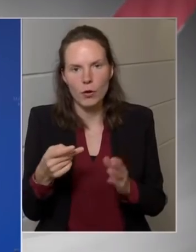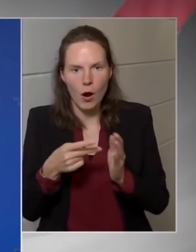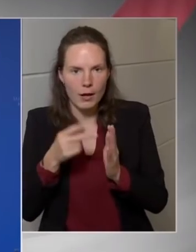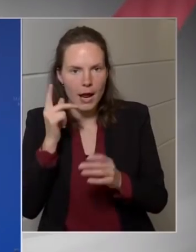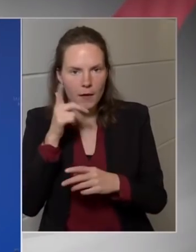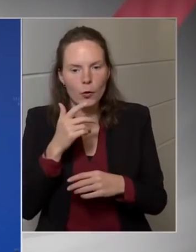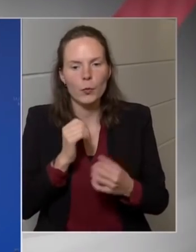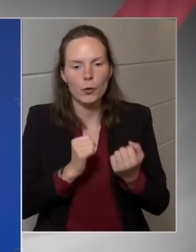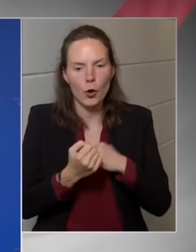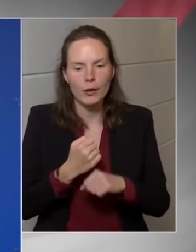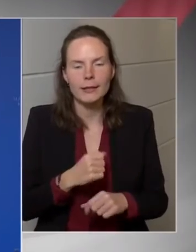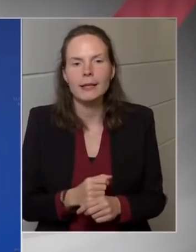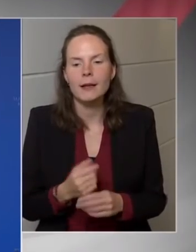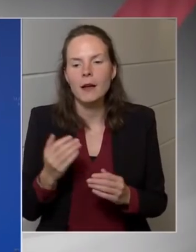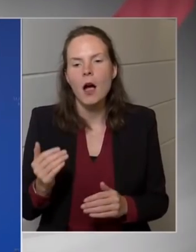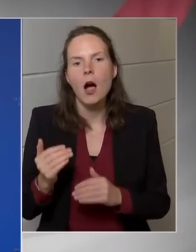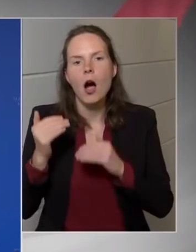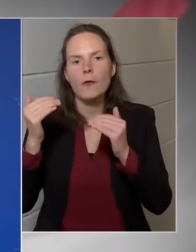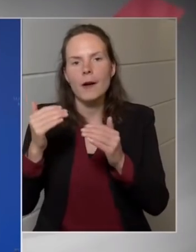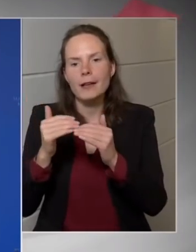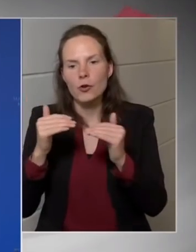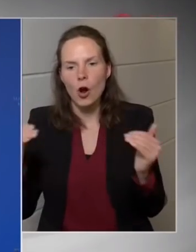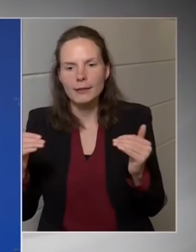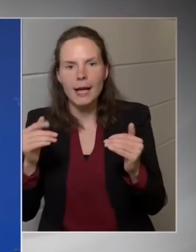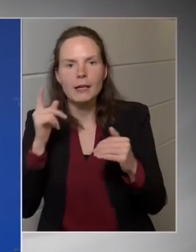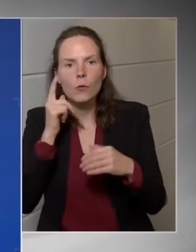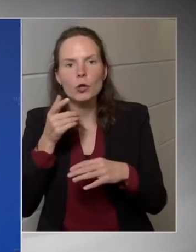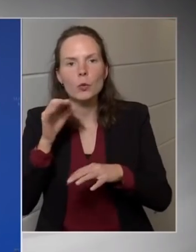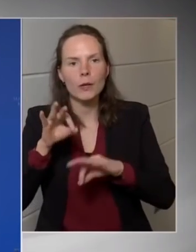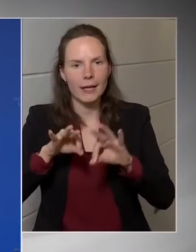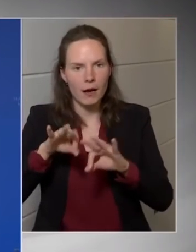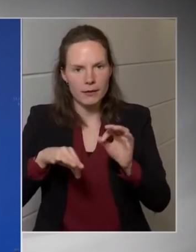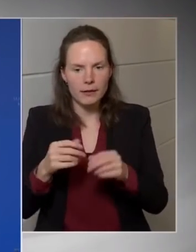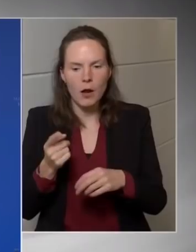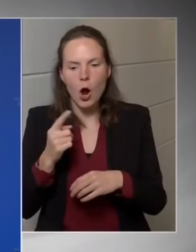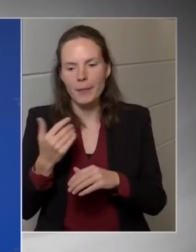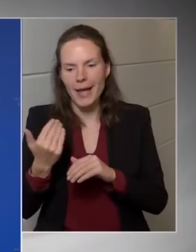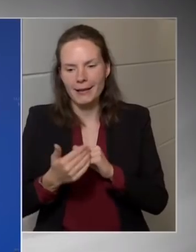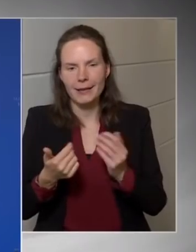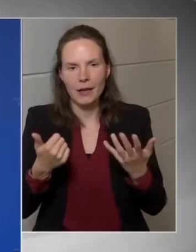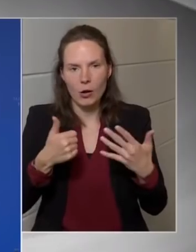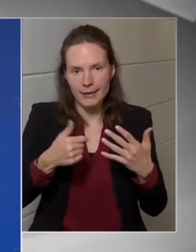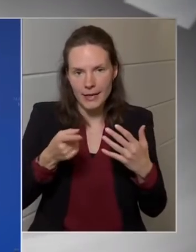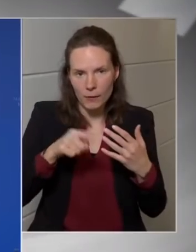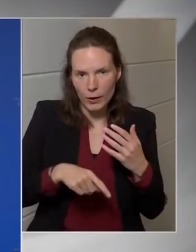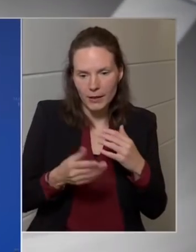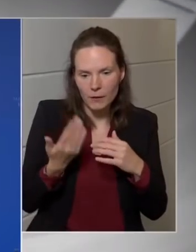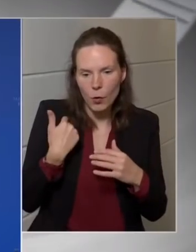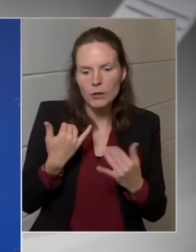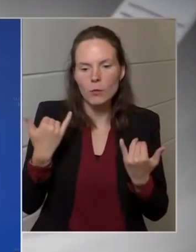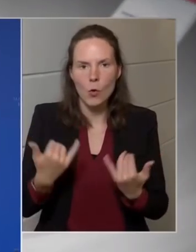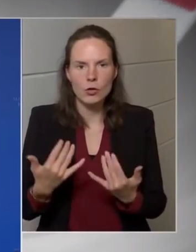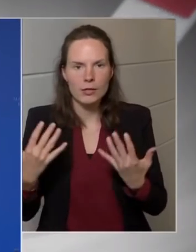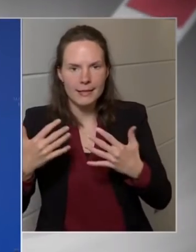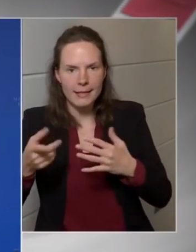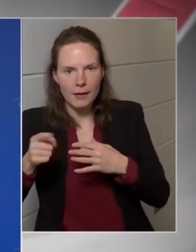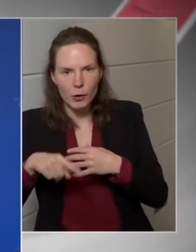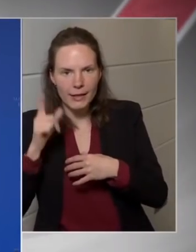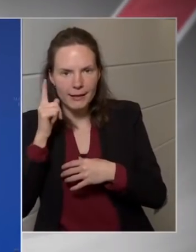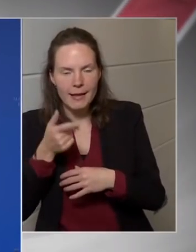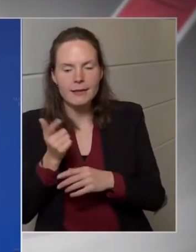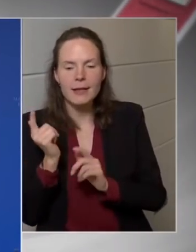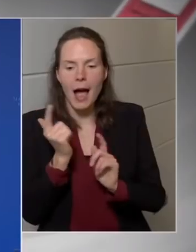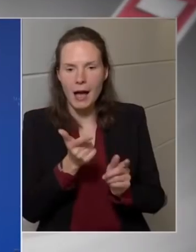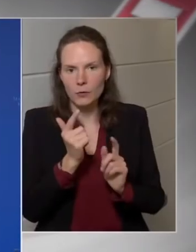felső határt fogjuk inflációval kiigazítani, ami idáig 6 ezer forint volt, az 10 ezer forint lesz, átutalásnál is, és az